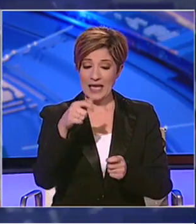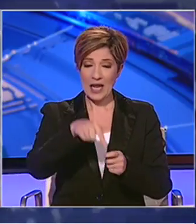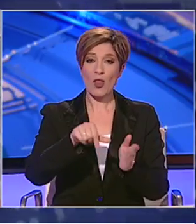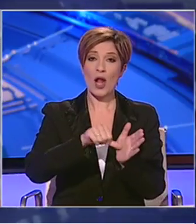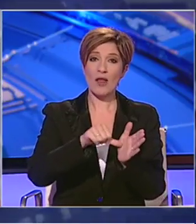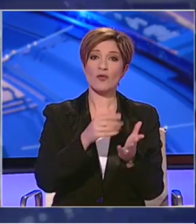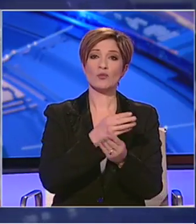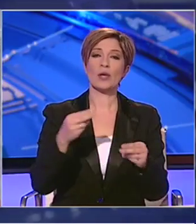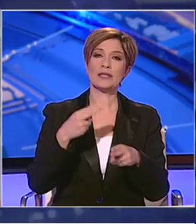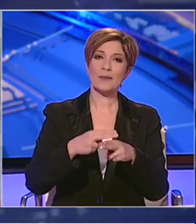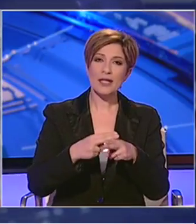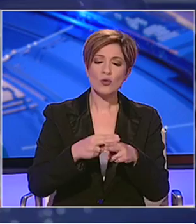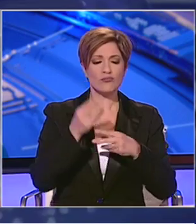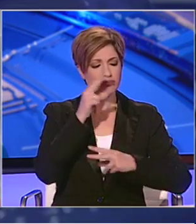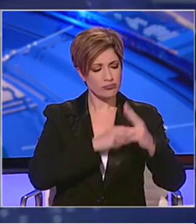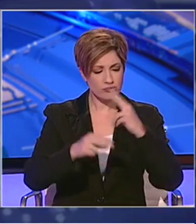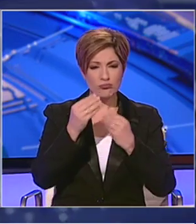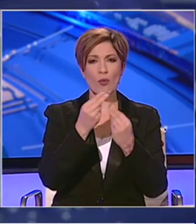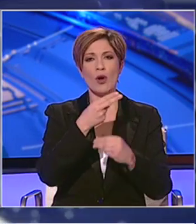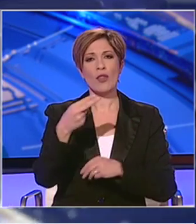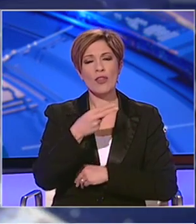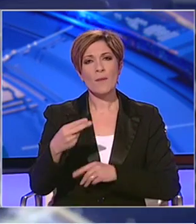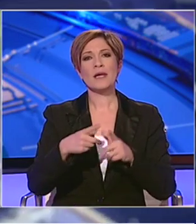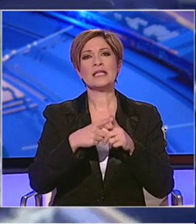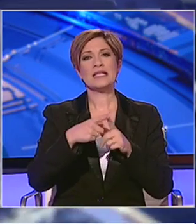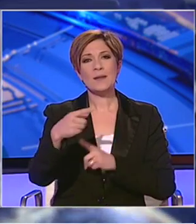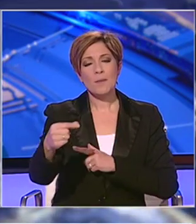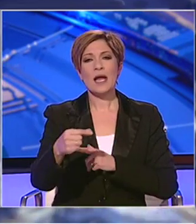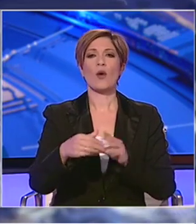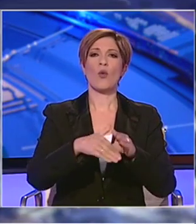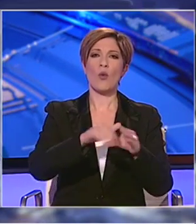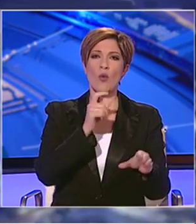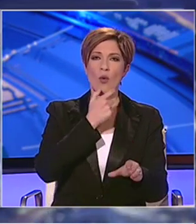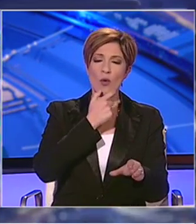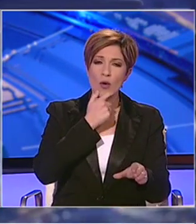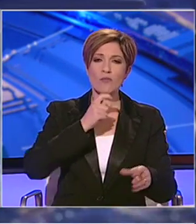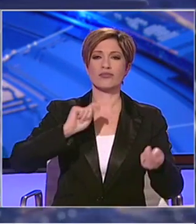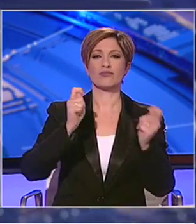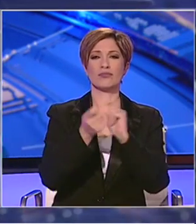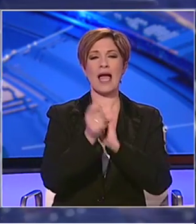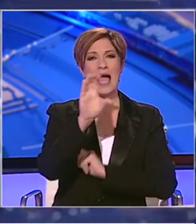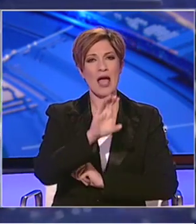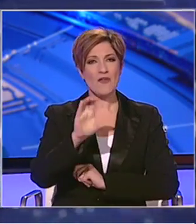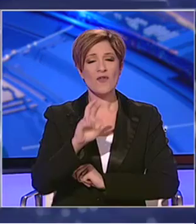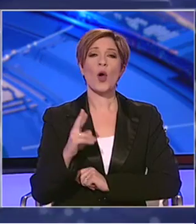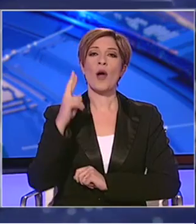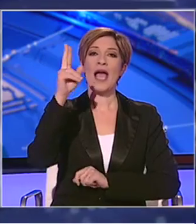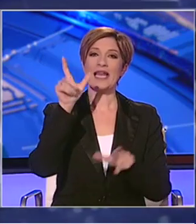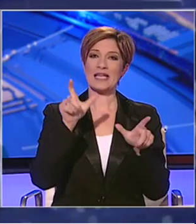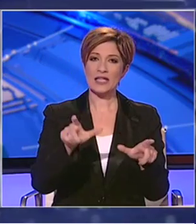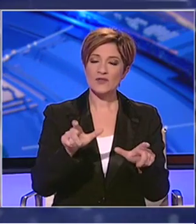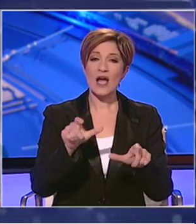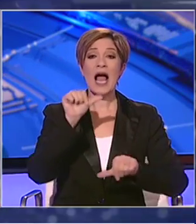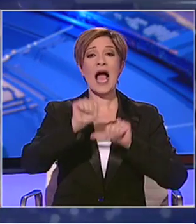μια πλούσια τσέντα η οποία αναφέρει κυπριακό μεταναστευτικό Brexit, μεταρρύθμιση της Ευρωζώνης, ενεργειακή ασφάλεια,